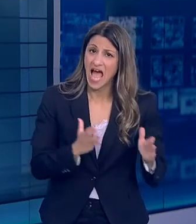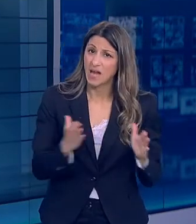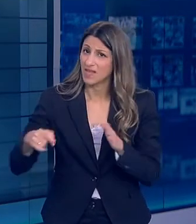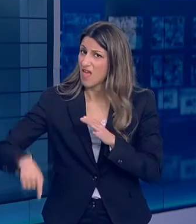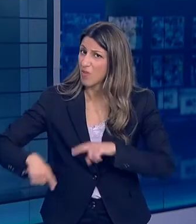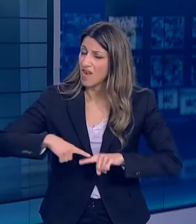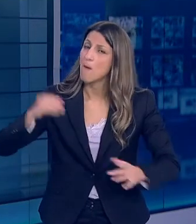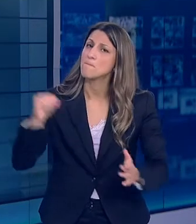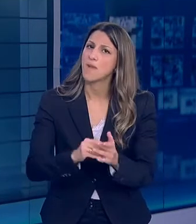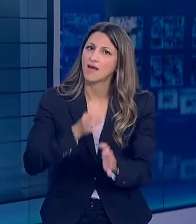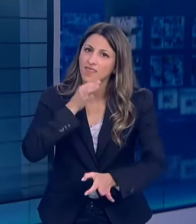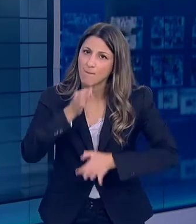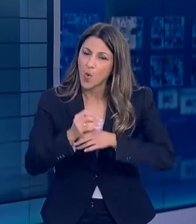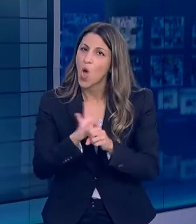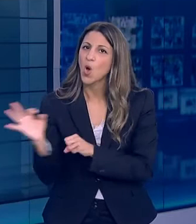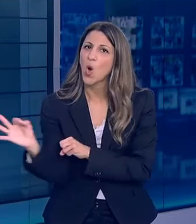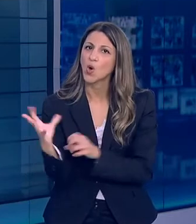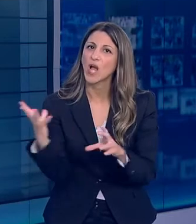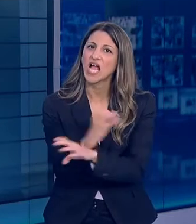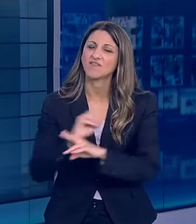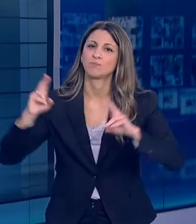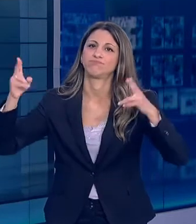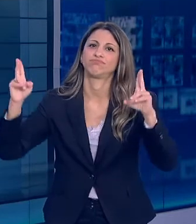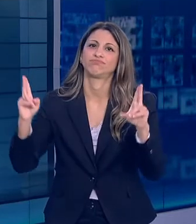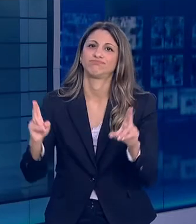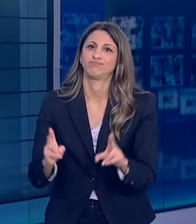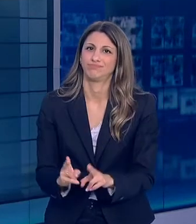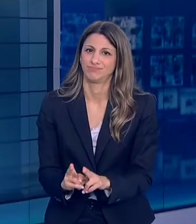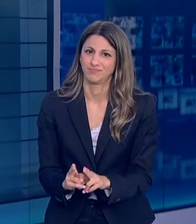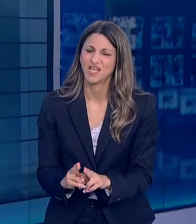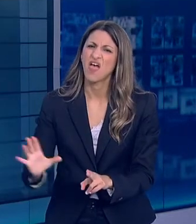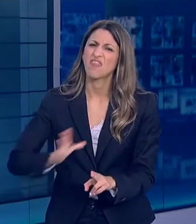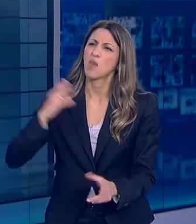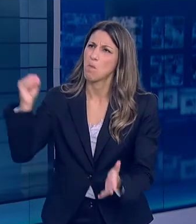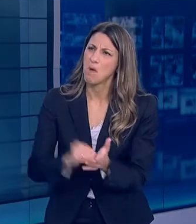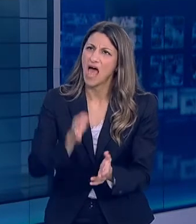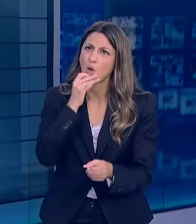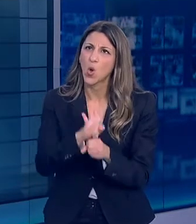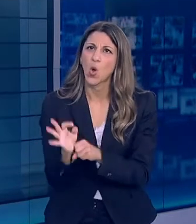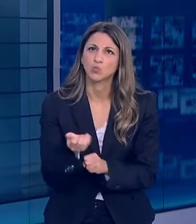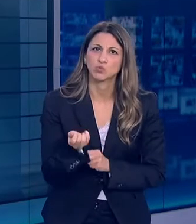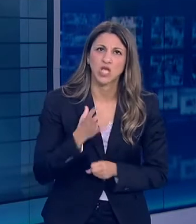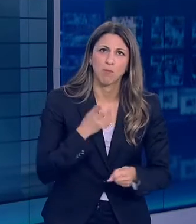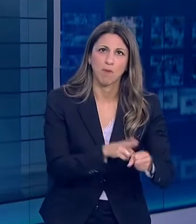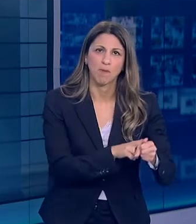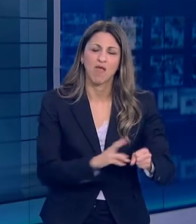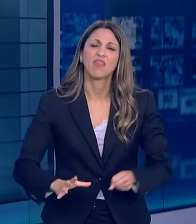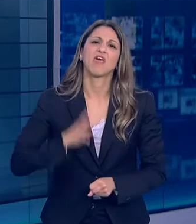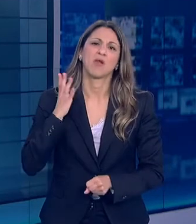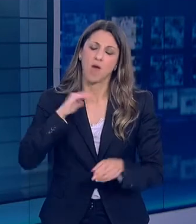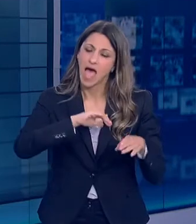επαναλάβω δεν είχε τον τελευταίο λόγο και γι' αυτό δεν του κάνω τη χάρη να ξαναναφερθώ σε αυτόν Η ζωή θα συνεχίσει να νικά